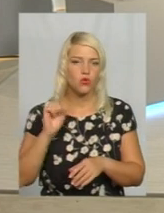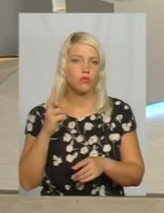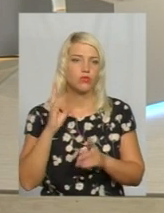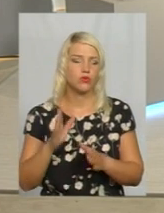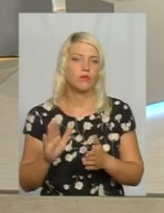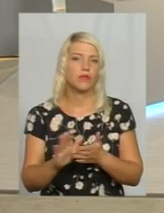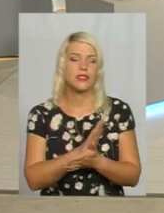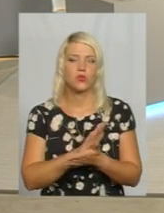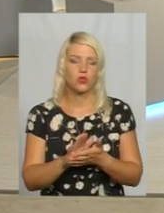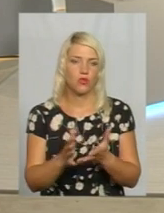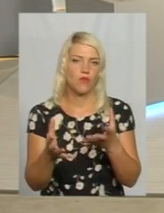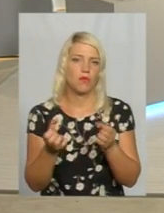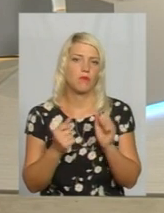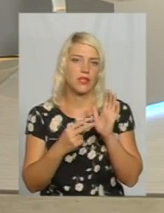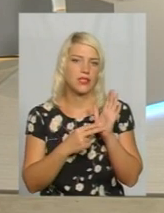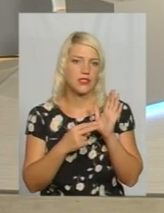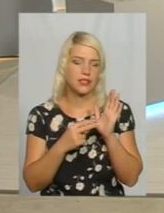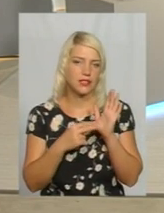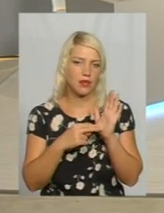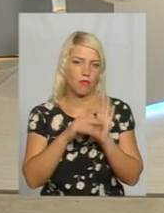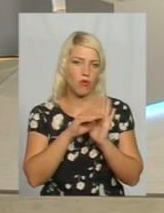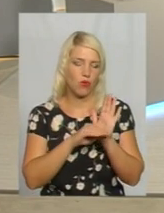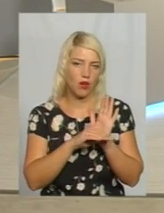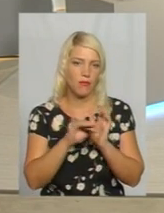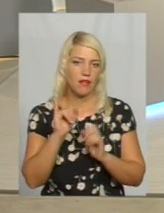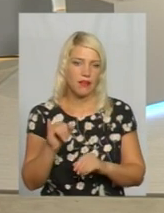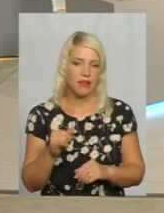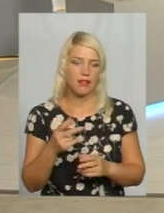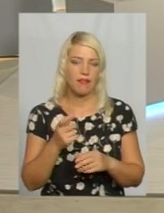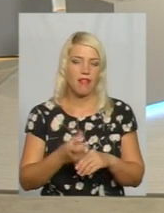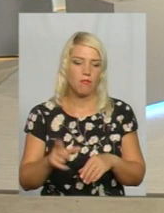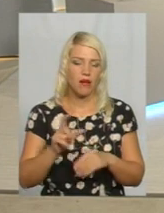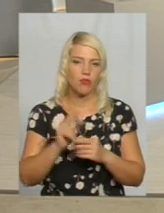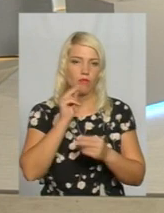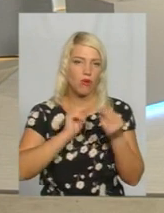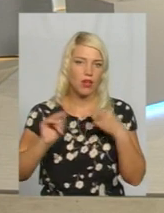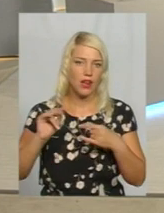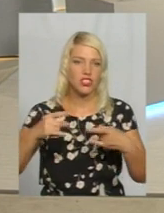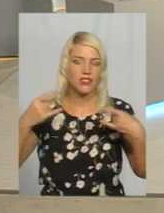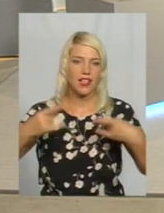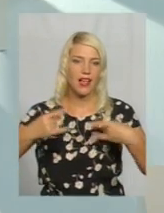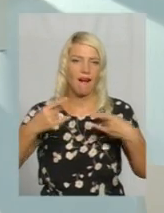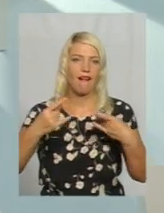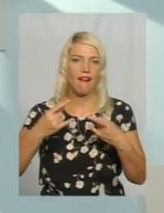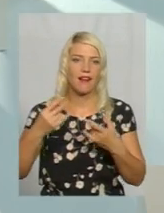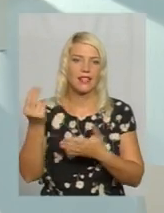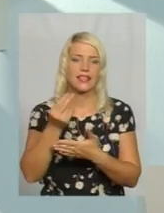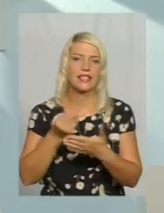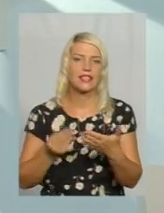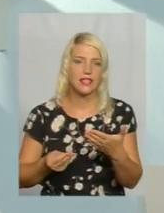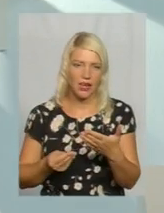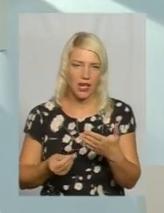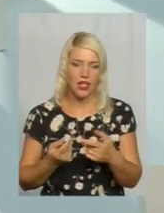їх безкоштовно. Крім того, набагато покращиться картинка, яку ви побачите в своєму телевізорі, і